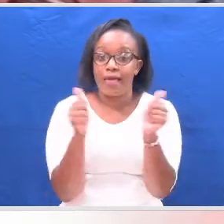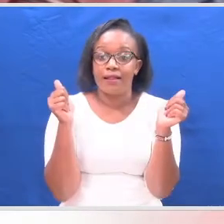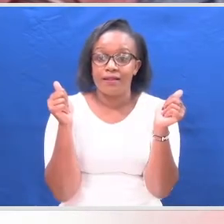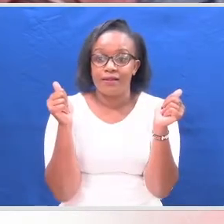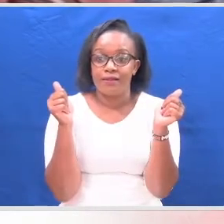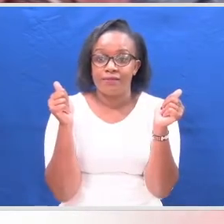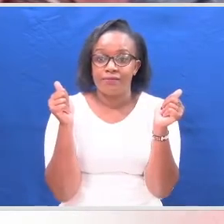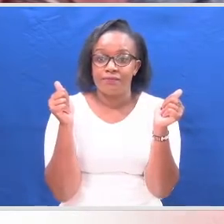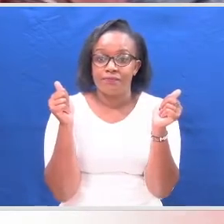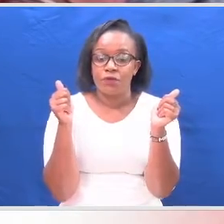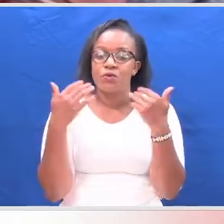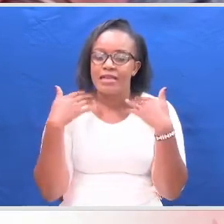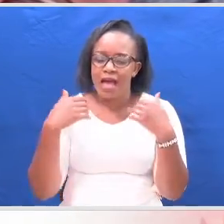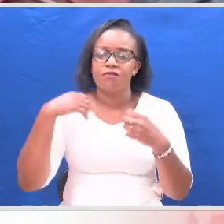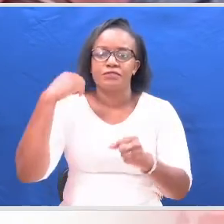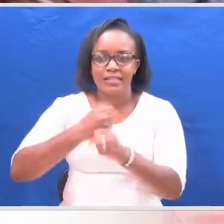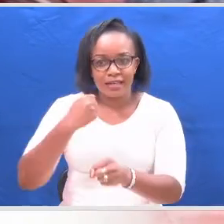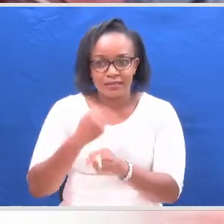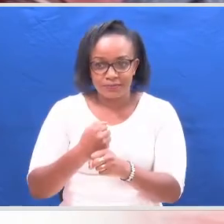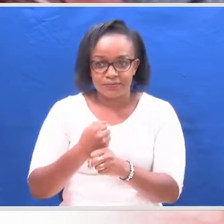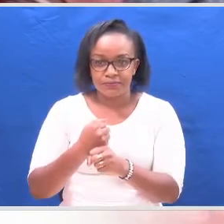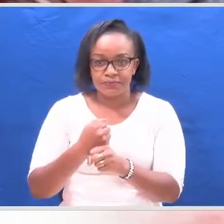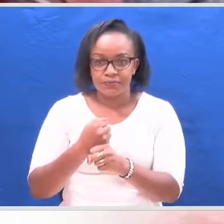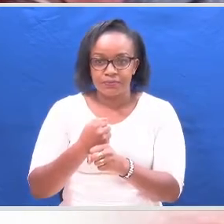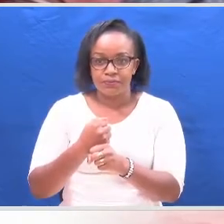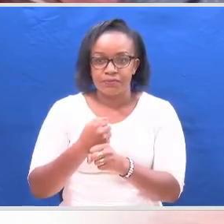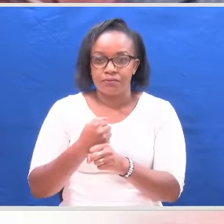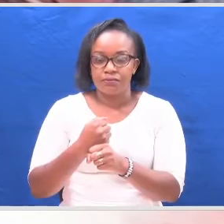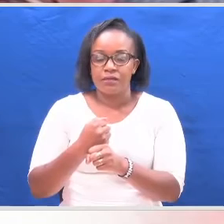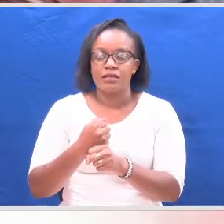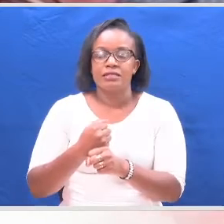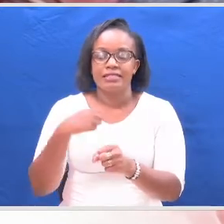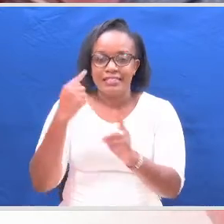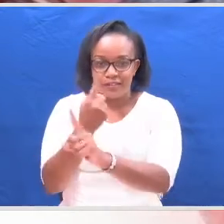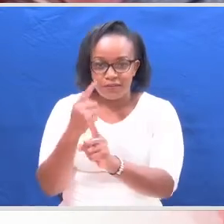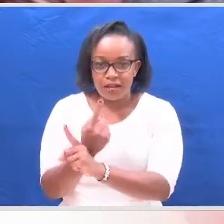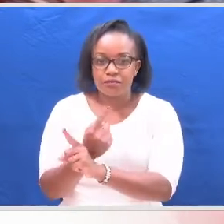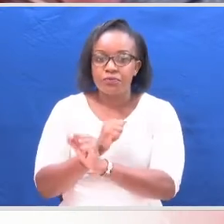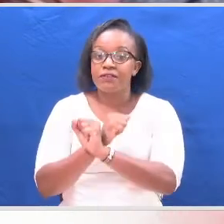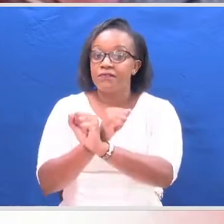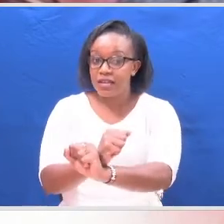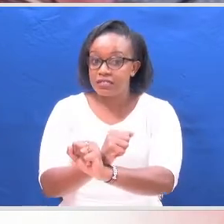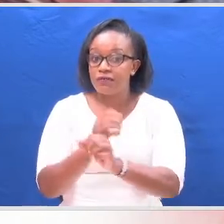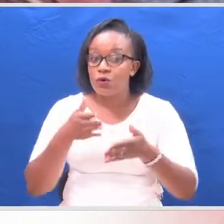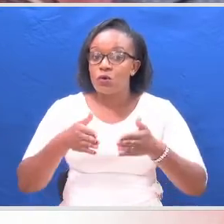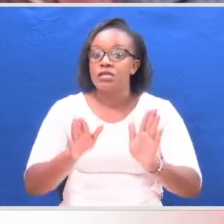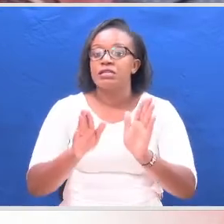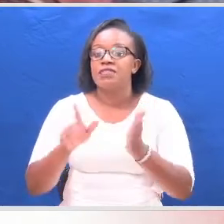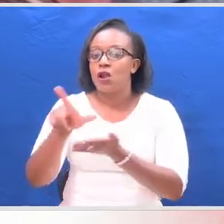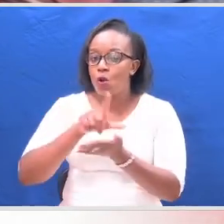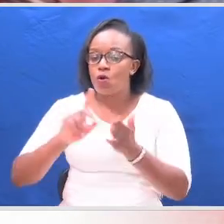We have done presenter mentions in the local radio stations. We went on websites